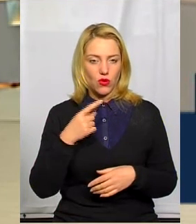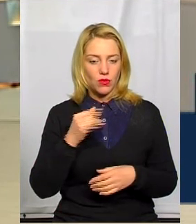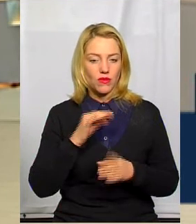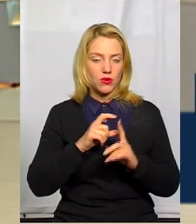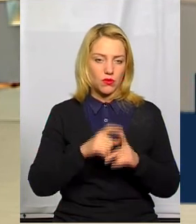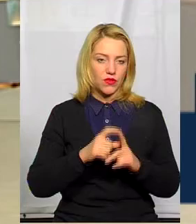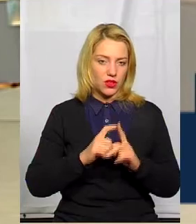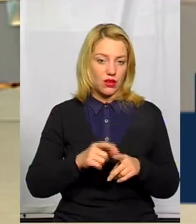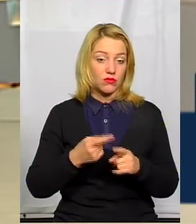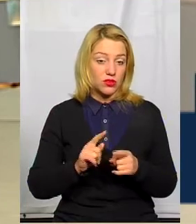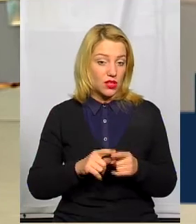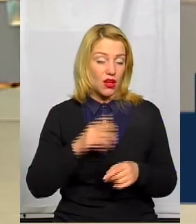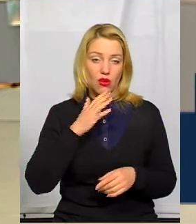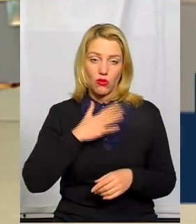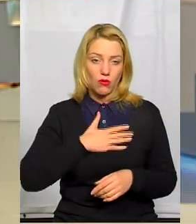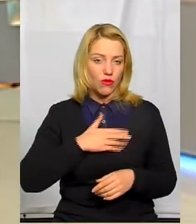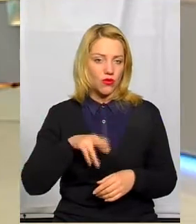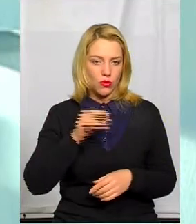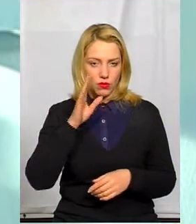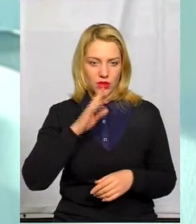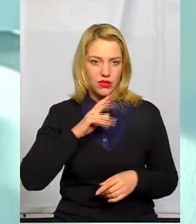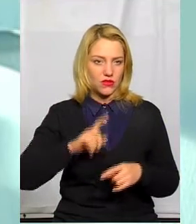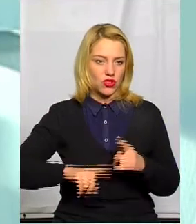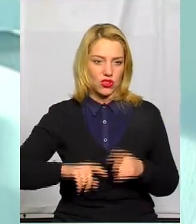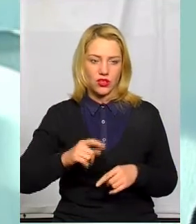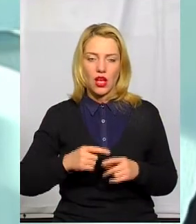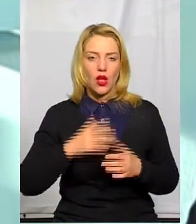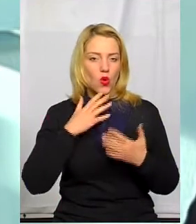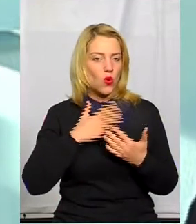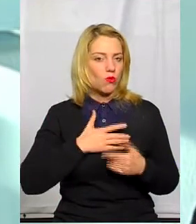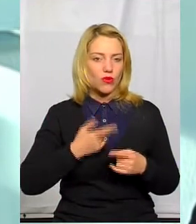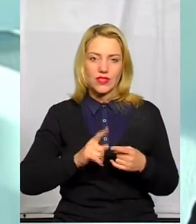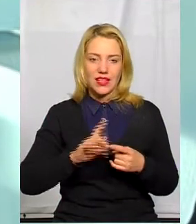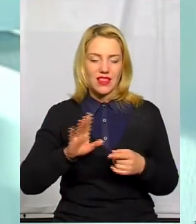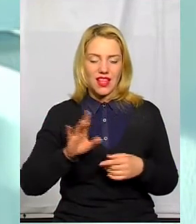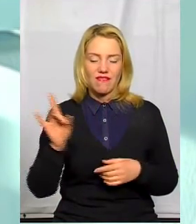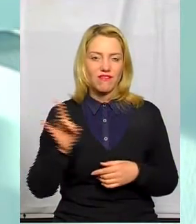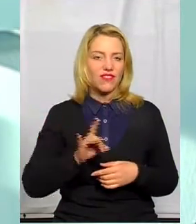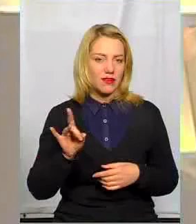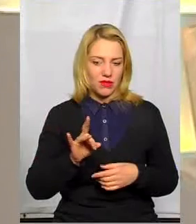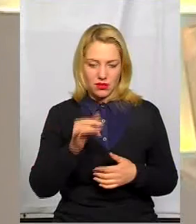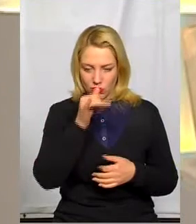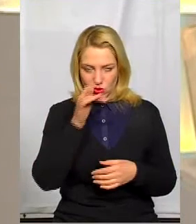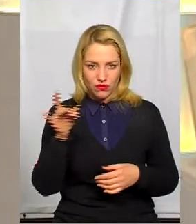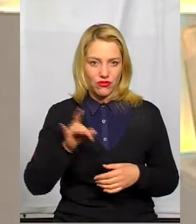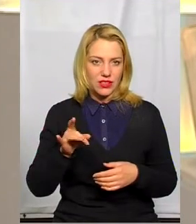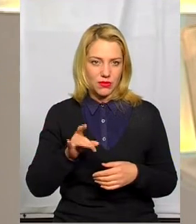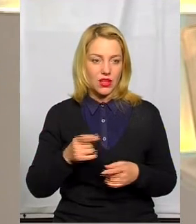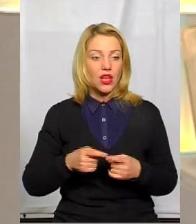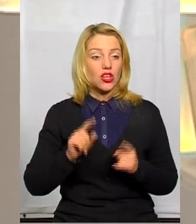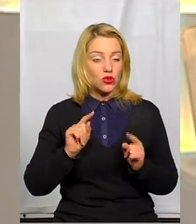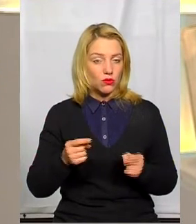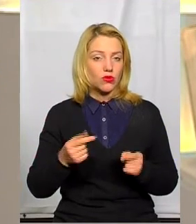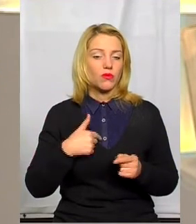відповідаємо. Це любов до батьківщини. Але любов – це не вимір, правильно? Ми її виміряти ніколи не можемо. Мабуть,